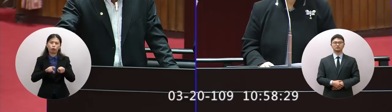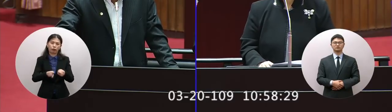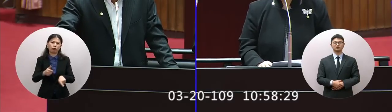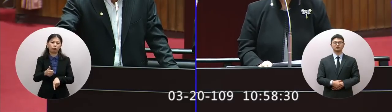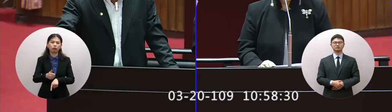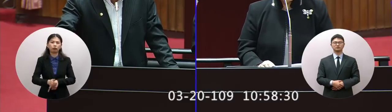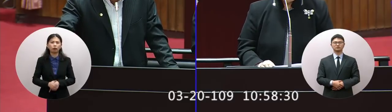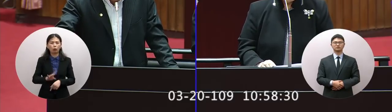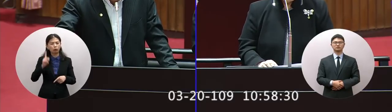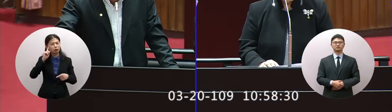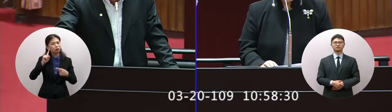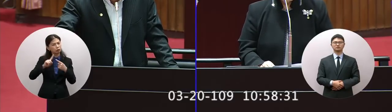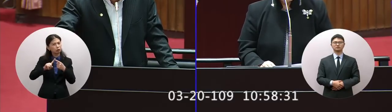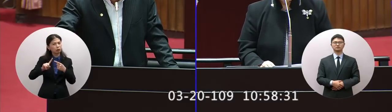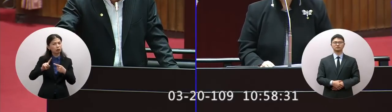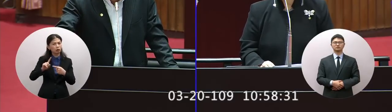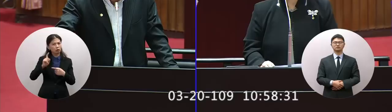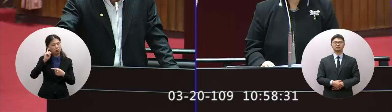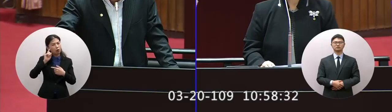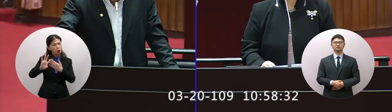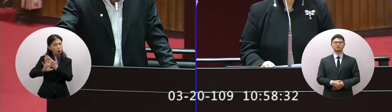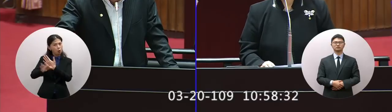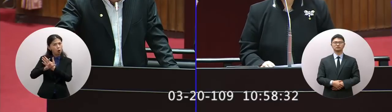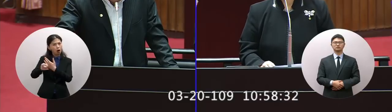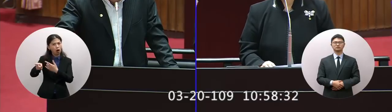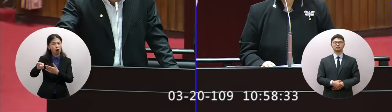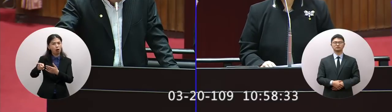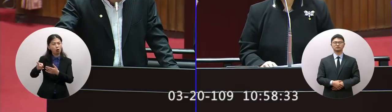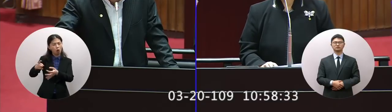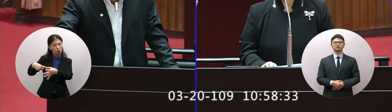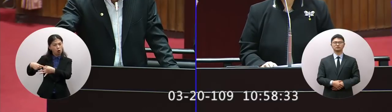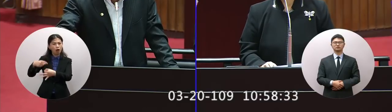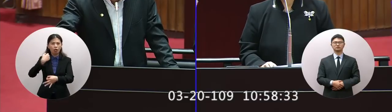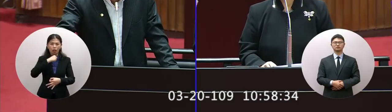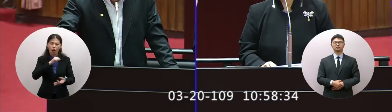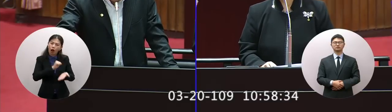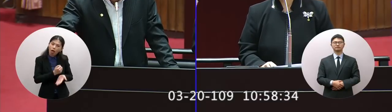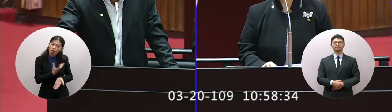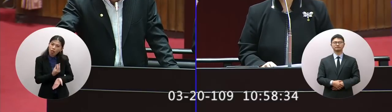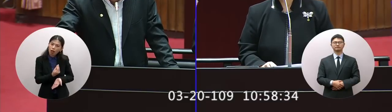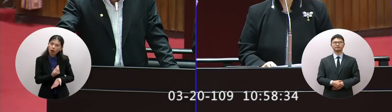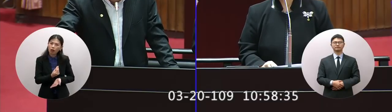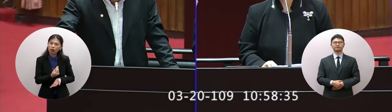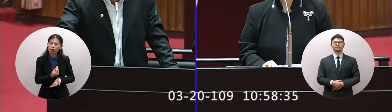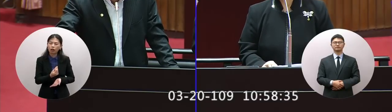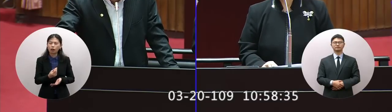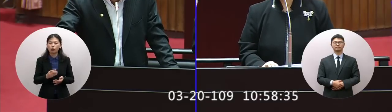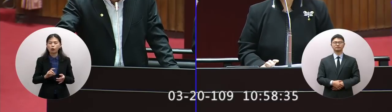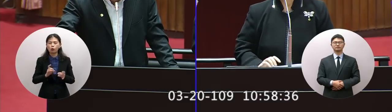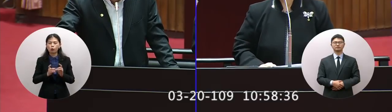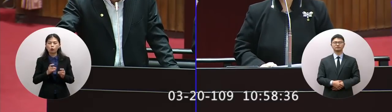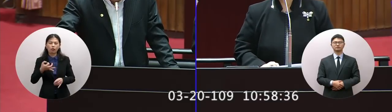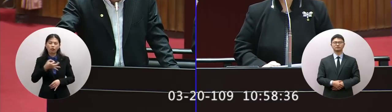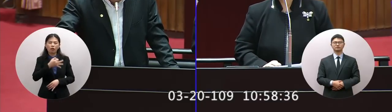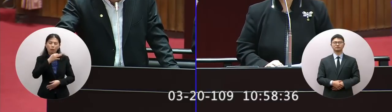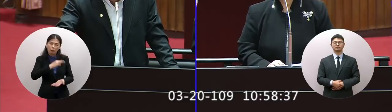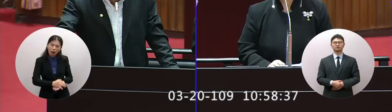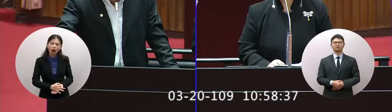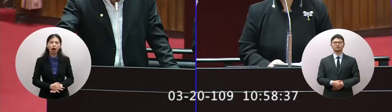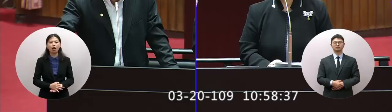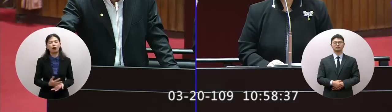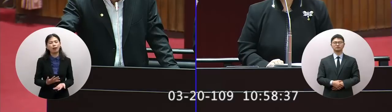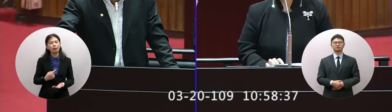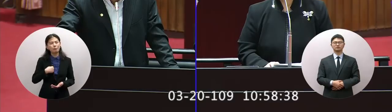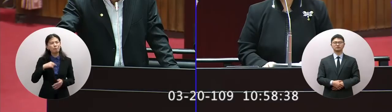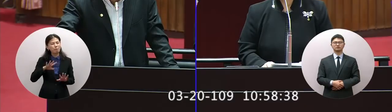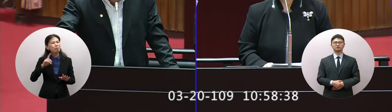說海外的所得沒有辦法在台灣被呈現出來所以有低腳的情況那我們也正在研究